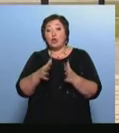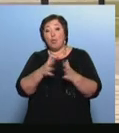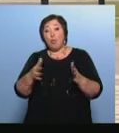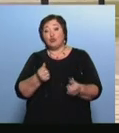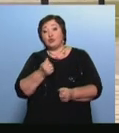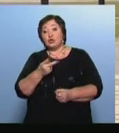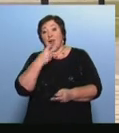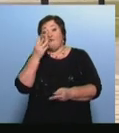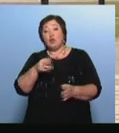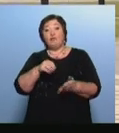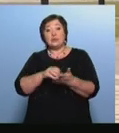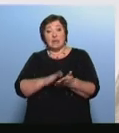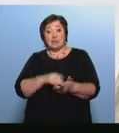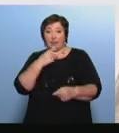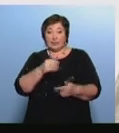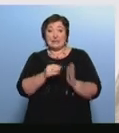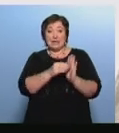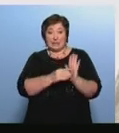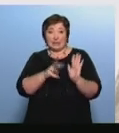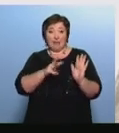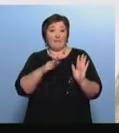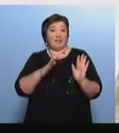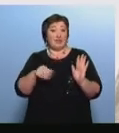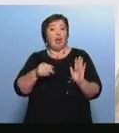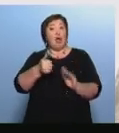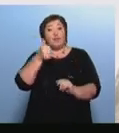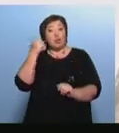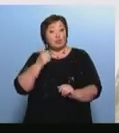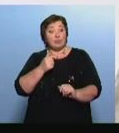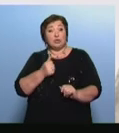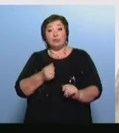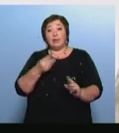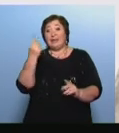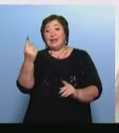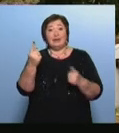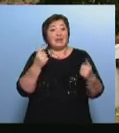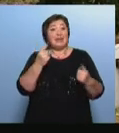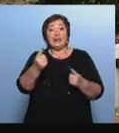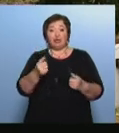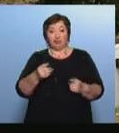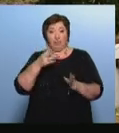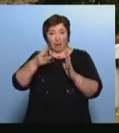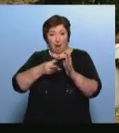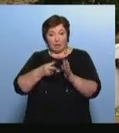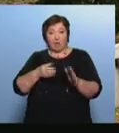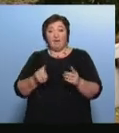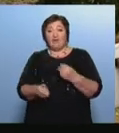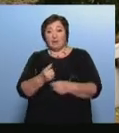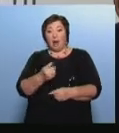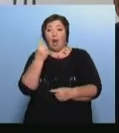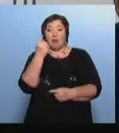видеофиксаторов, говорит и статистика МВД В прошлом году теми единичными камерами, что уже были установлены, выявлено всего одно